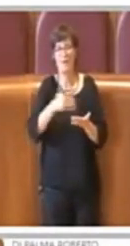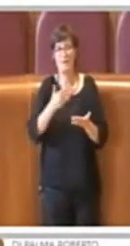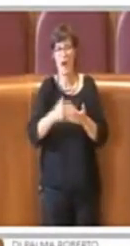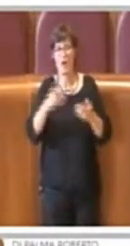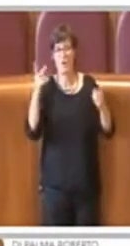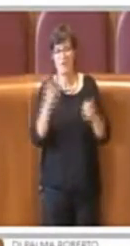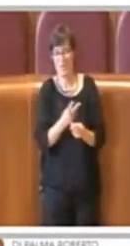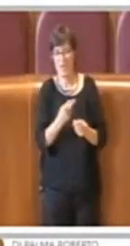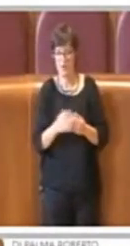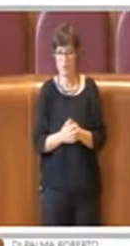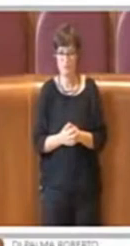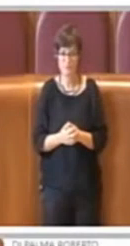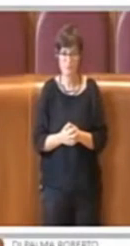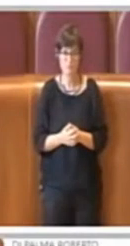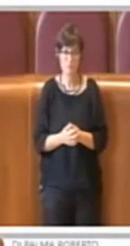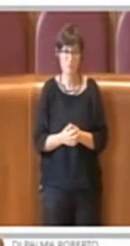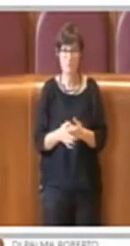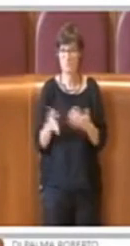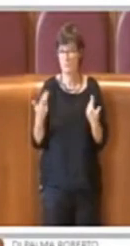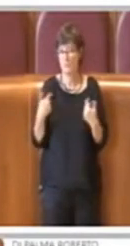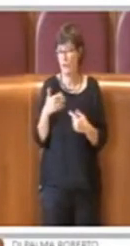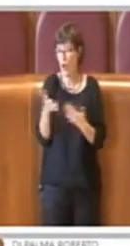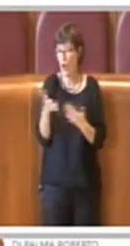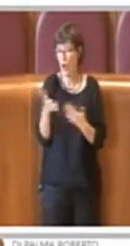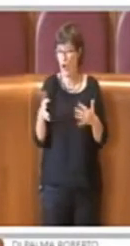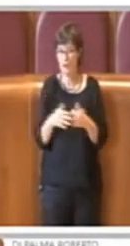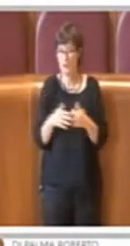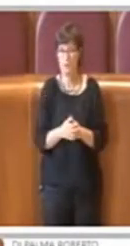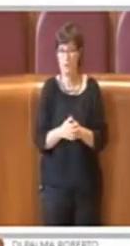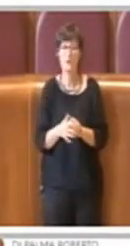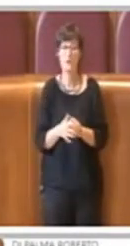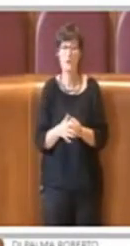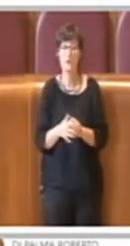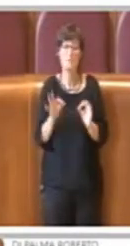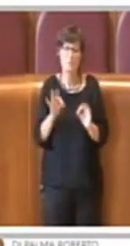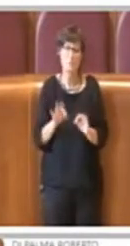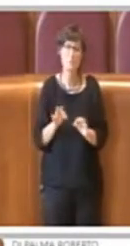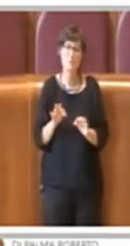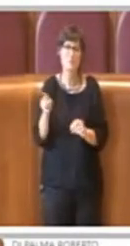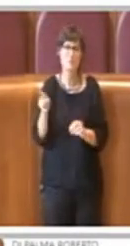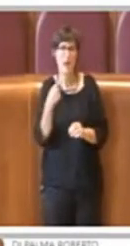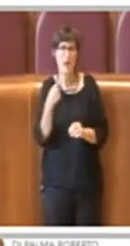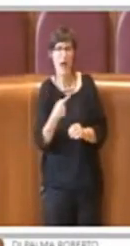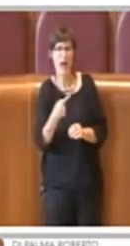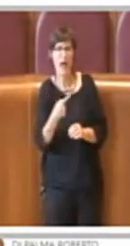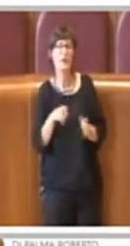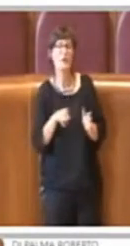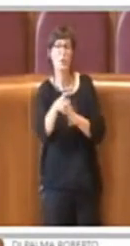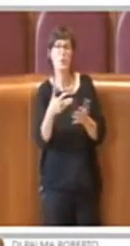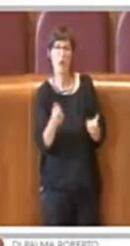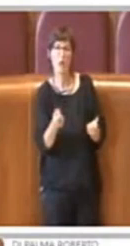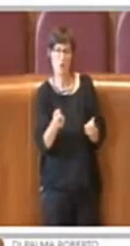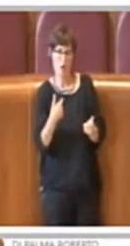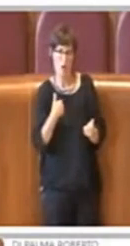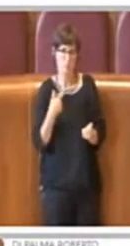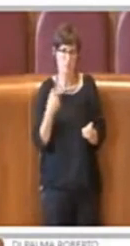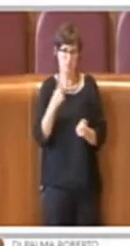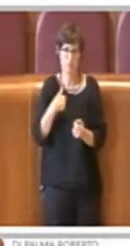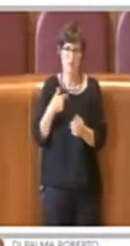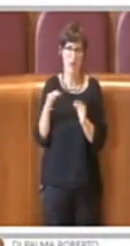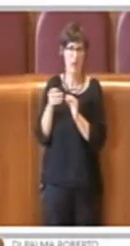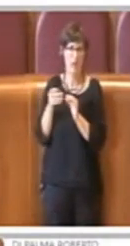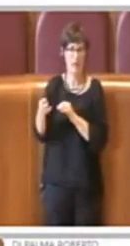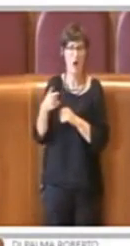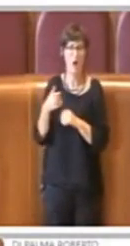l'ho dimostrato in tanti modi. Il risultato concreto, sono d'accordo con il Consigliere Filomeni, sicuramente come tutti i regolamenti sarà